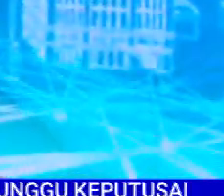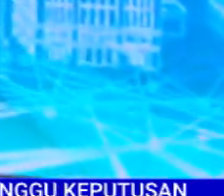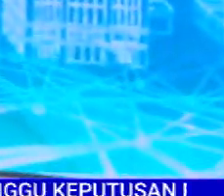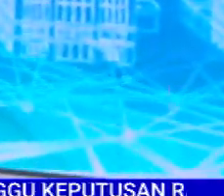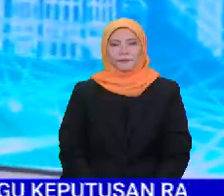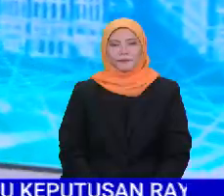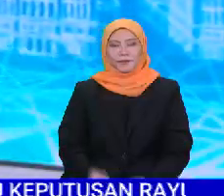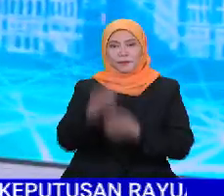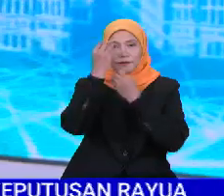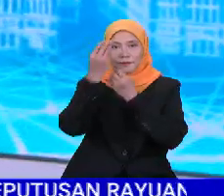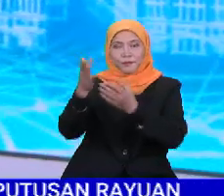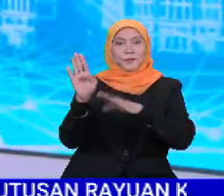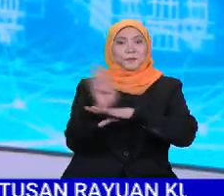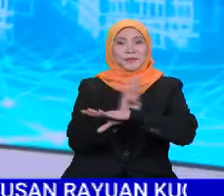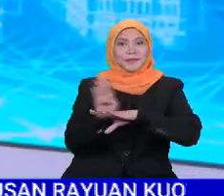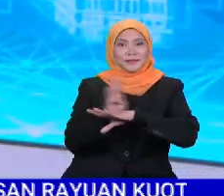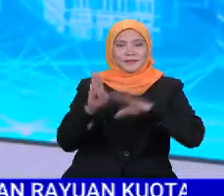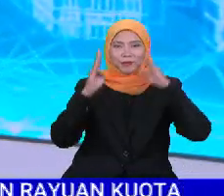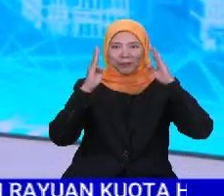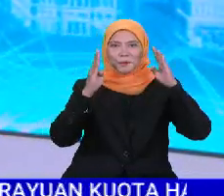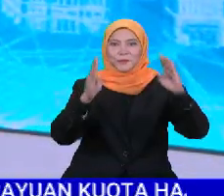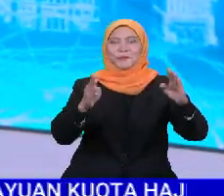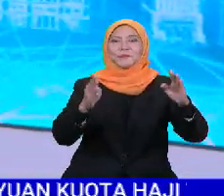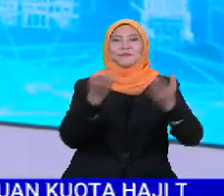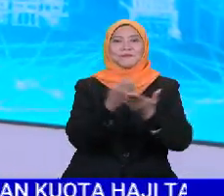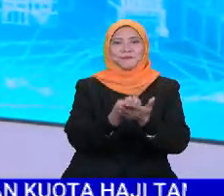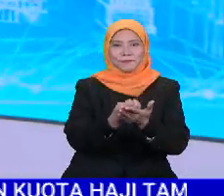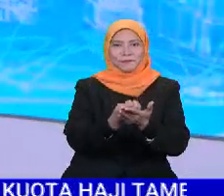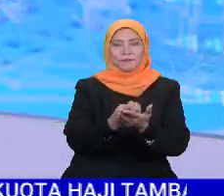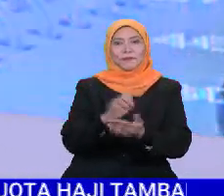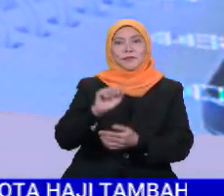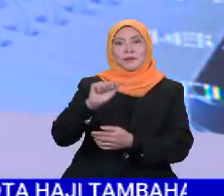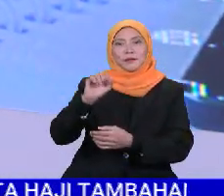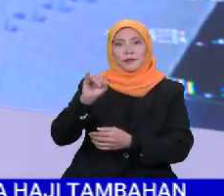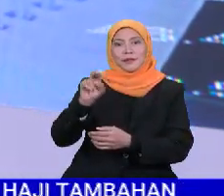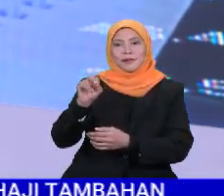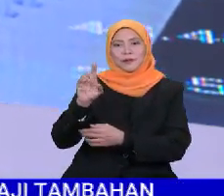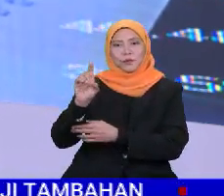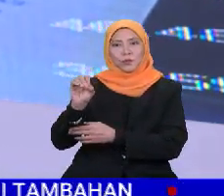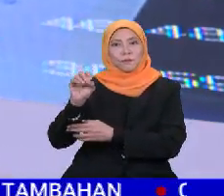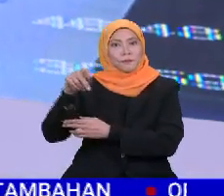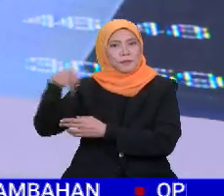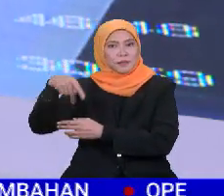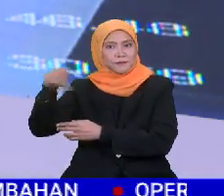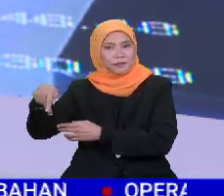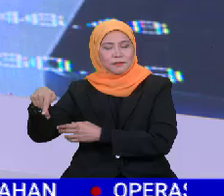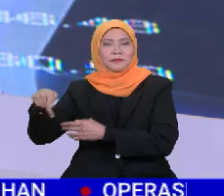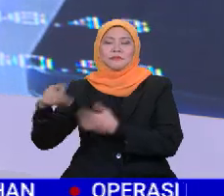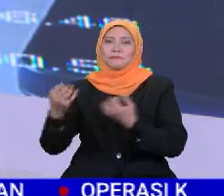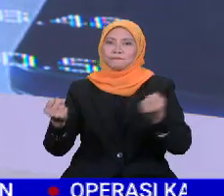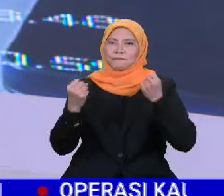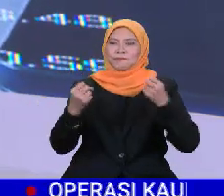Info niaga kita tumpukan kepada orang kekerja ekonomi Indo-Pasifik bagi kemakmuran IPEF akan